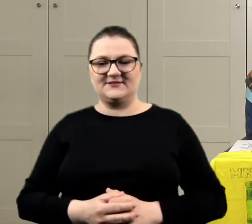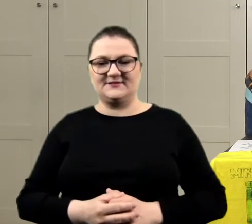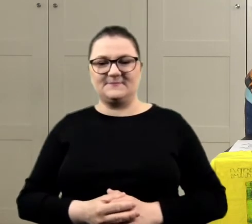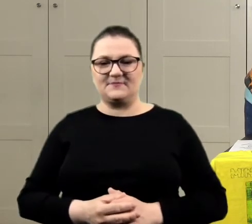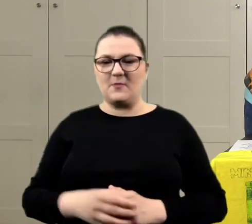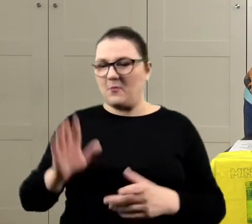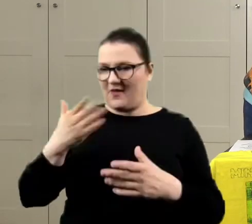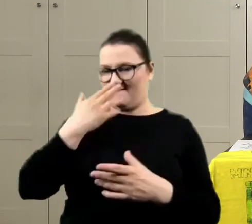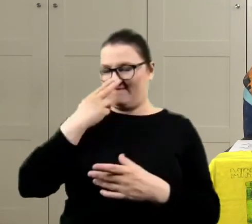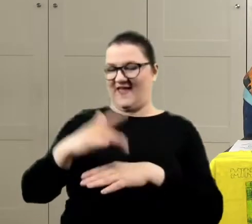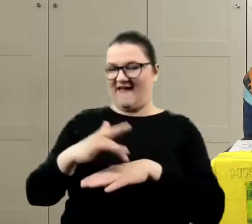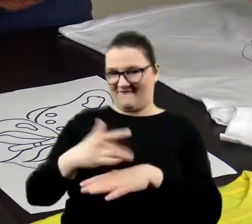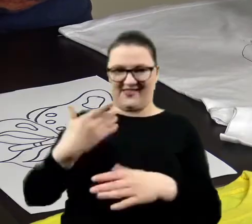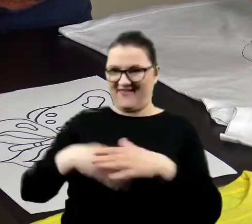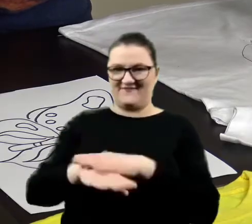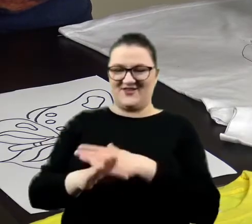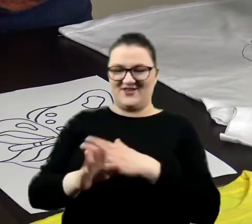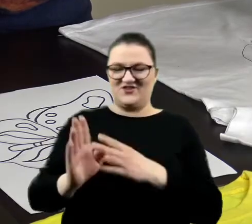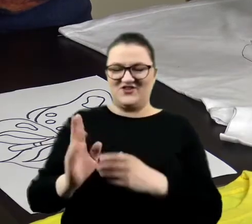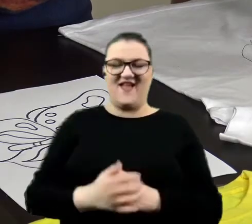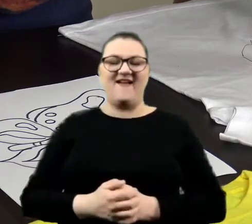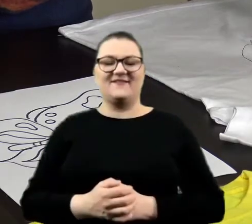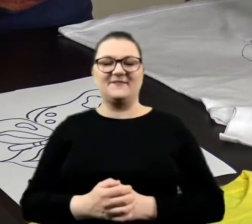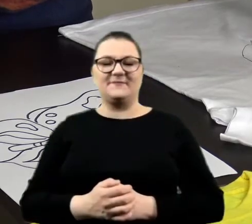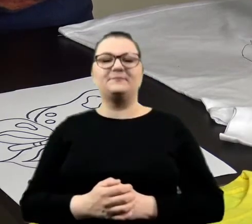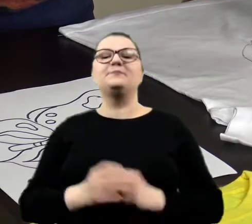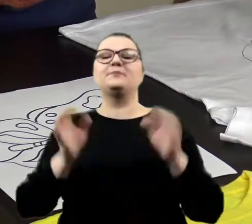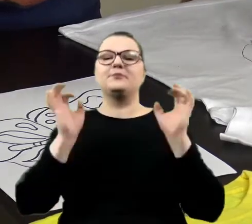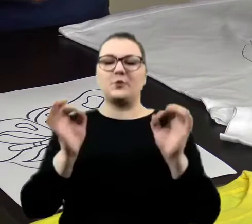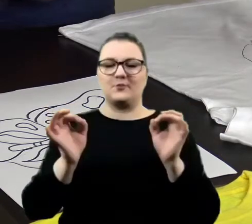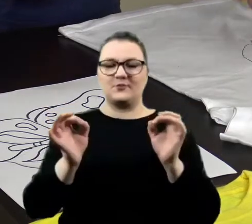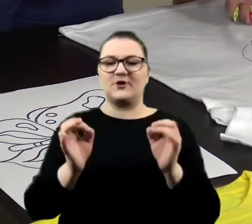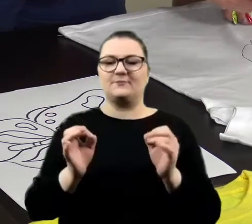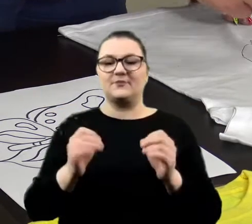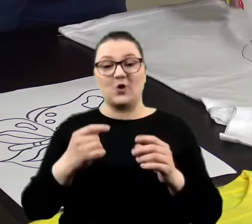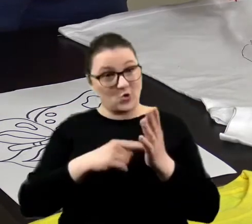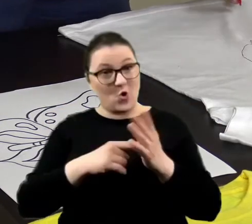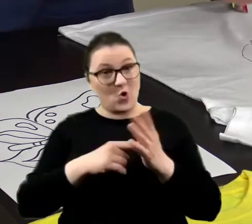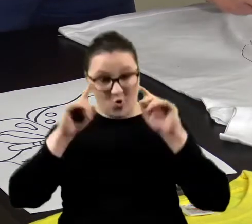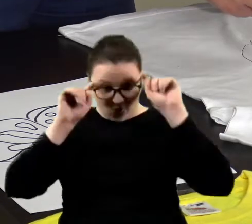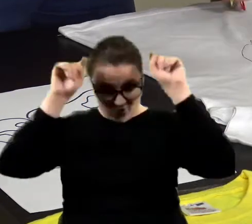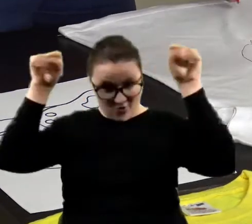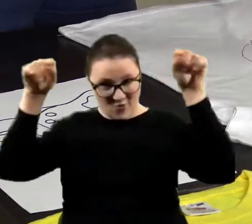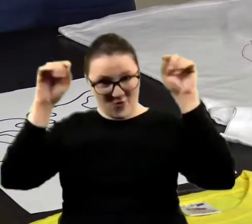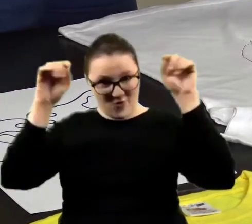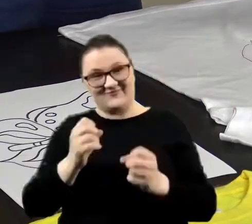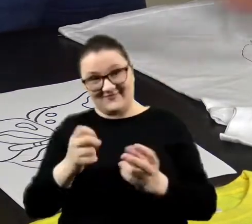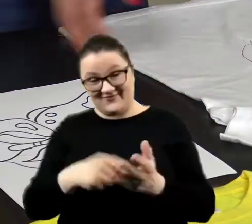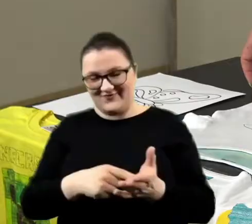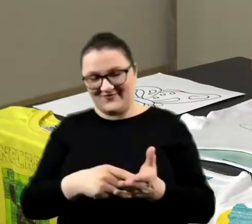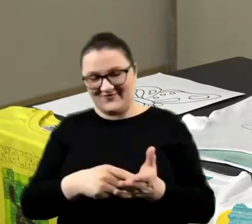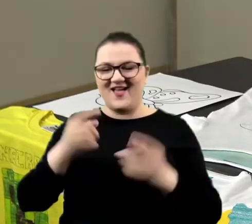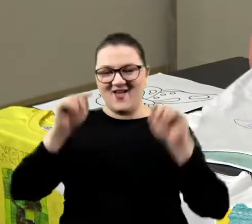nie wyjdzie. No dobrze. To słuchajcie, teraz troszkę... To są go rogi. Jego rogi. Nie rogi.